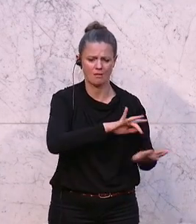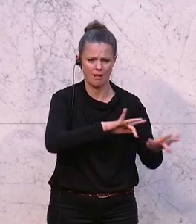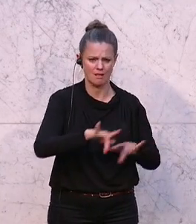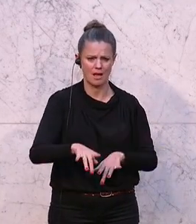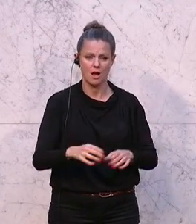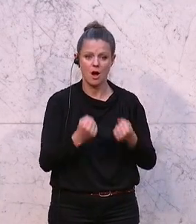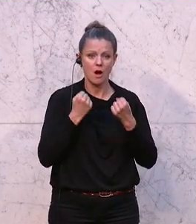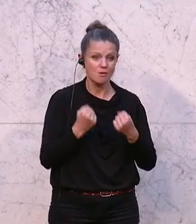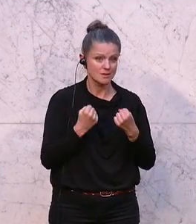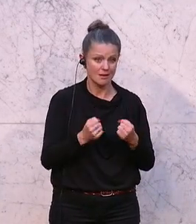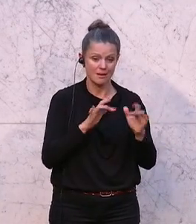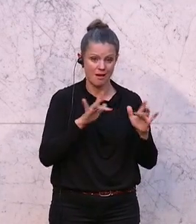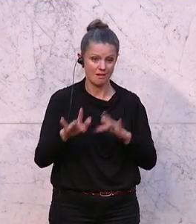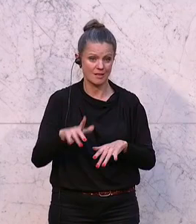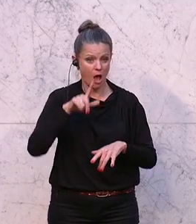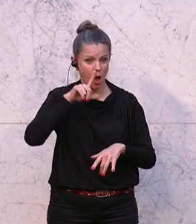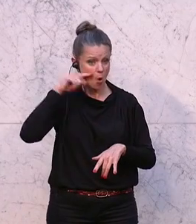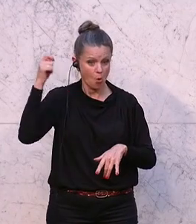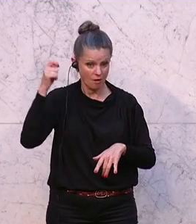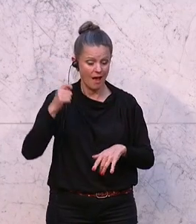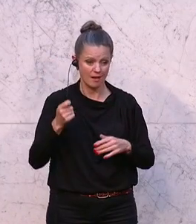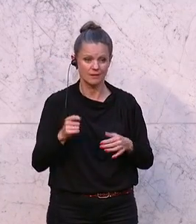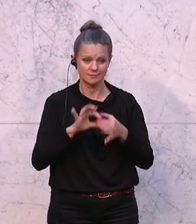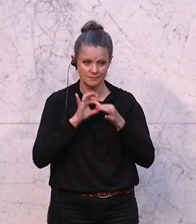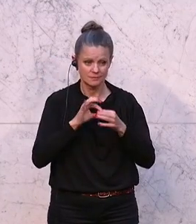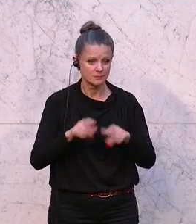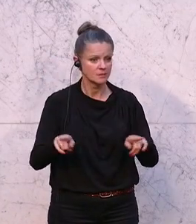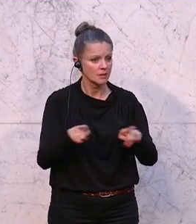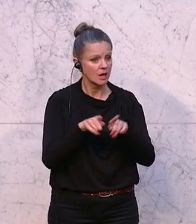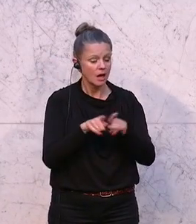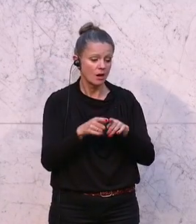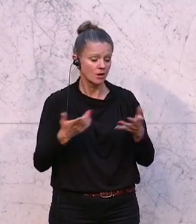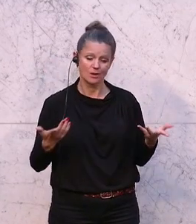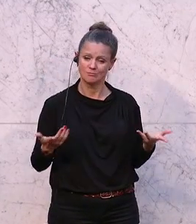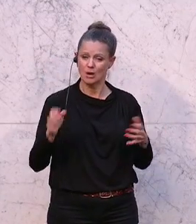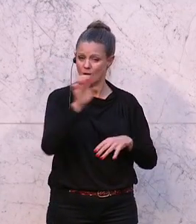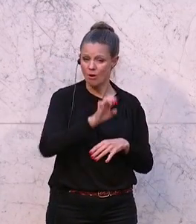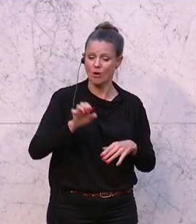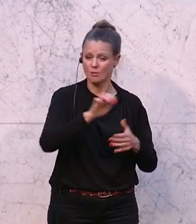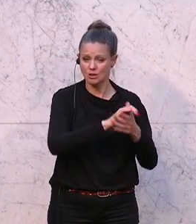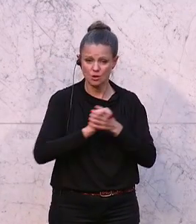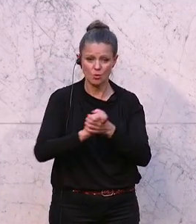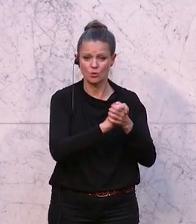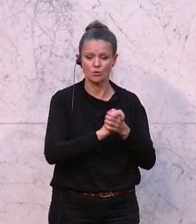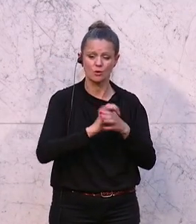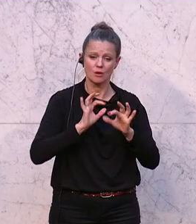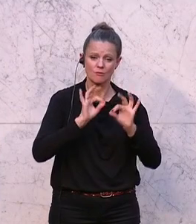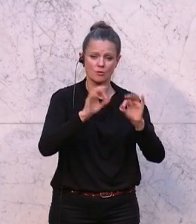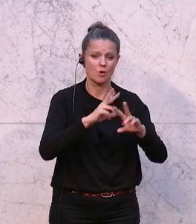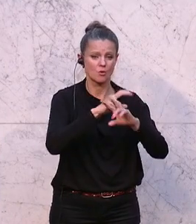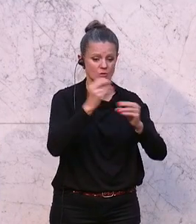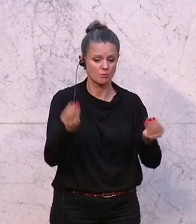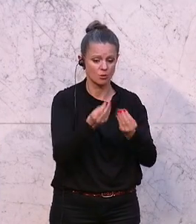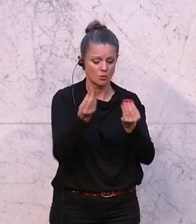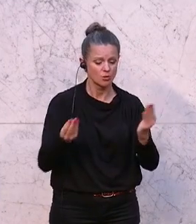absichern konnte in Ungarn. Und ich glaube, es steht ja außer Frage, dass die Europäische Union für Österreich, wie es in der Begründung